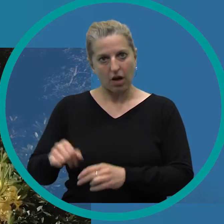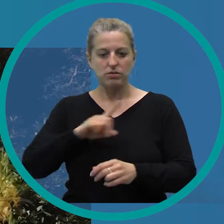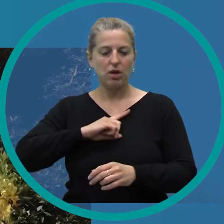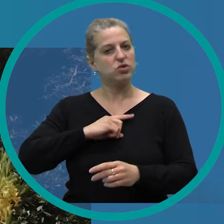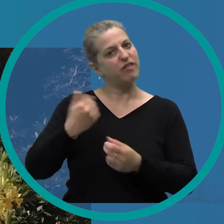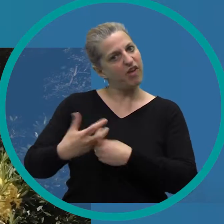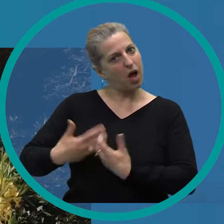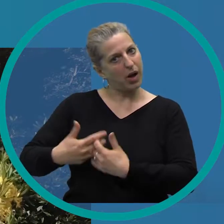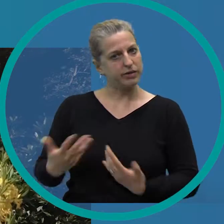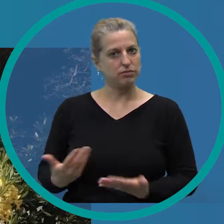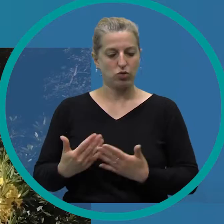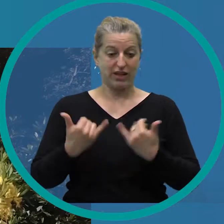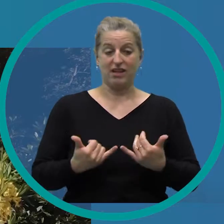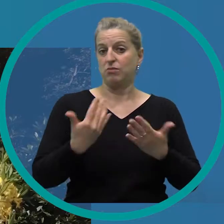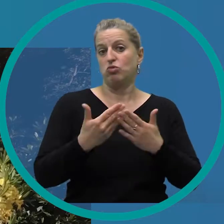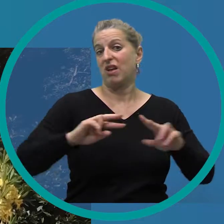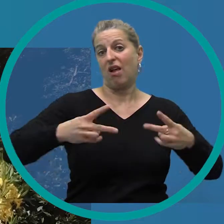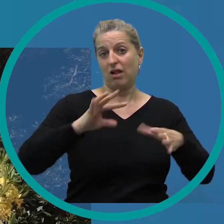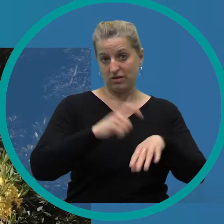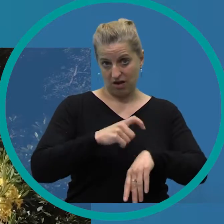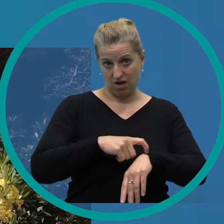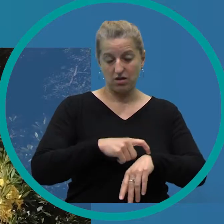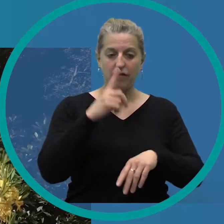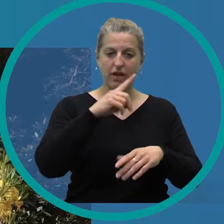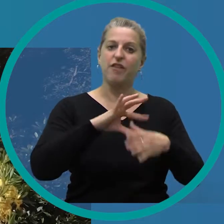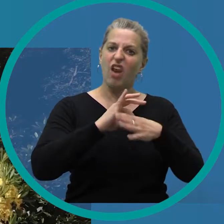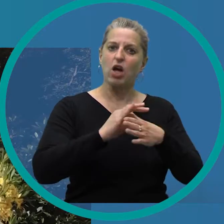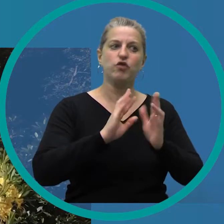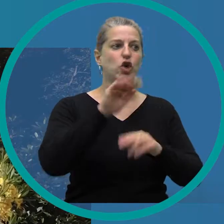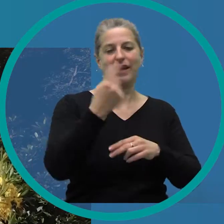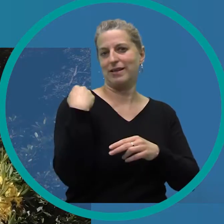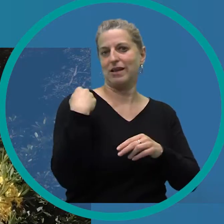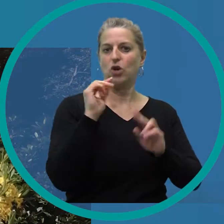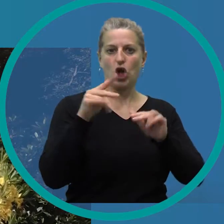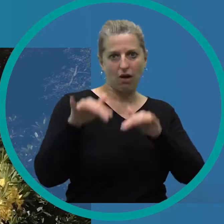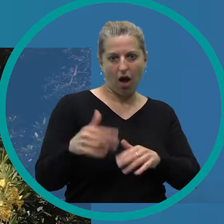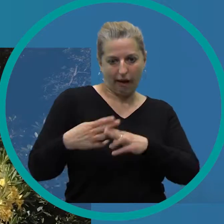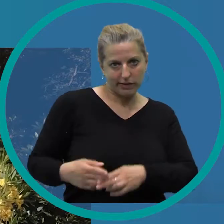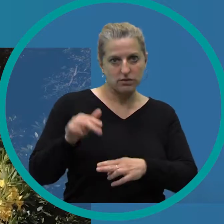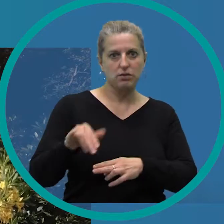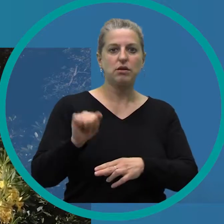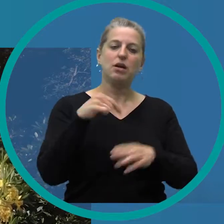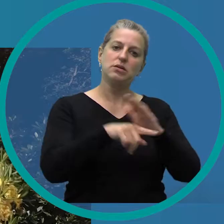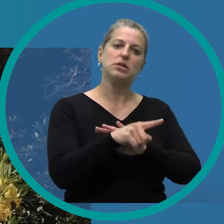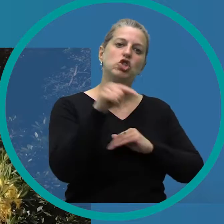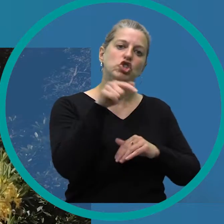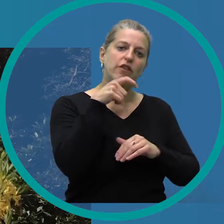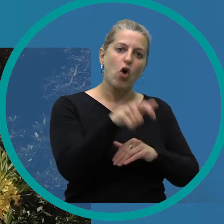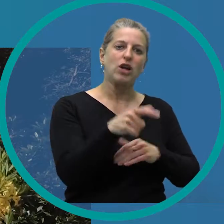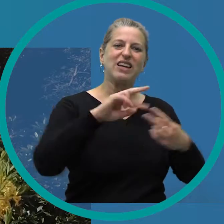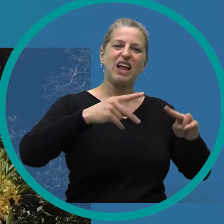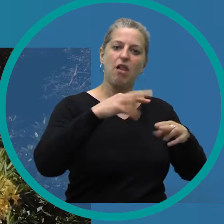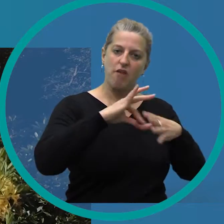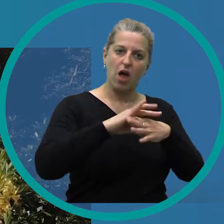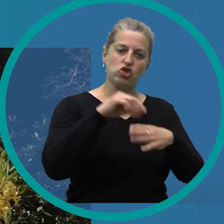individuell verarbeiten. jetzt ist zum Beispiel gerade Grillzeit. Nehmen wir das mal, wenn ich Grillfleisch vom Vorabend über habe, dann kann ich dieses Stichwort Grillfleisch in die App eingeben